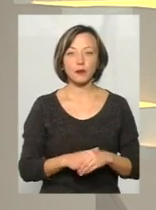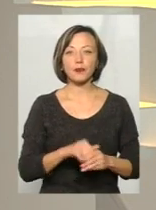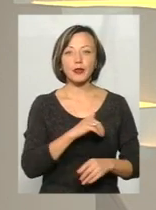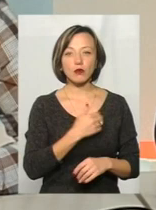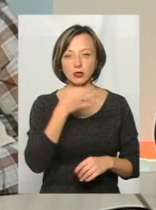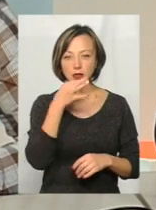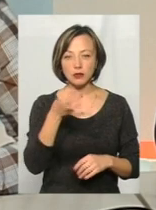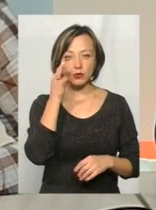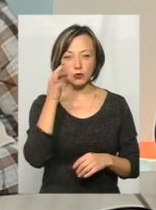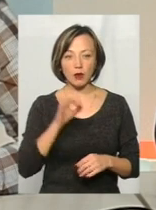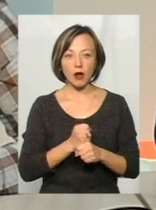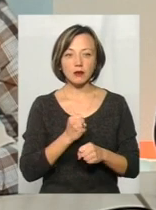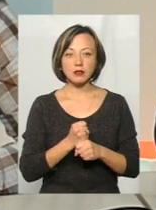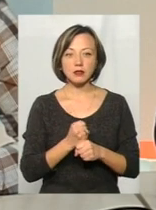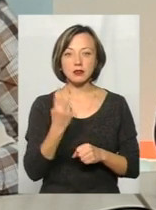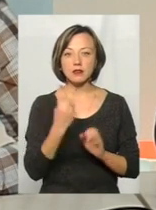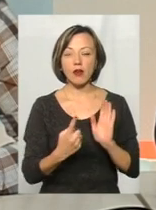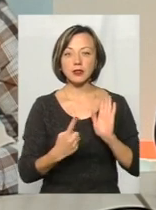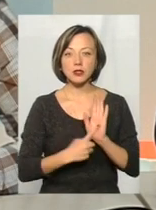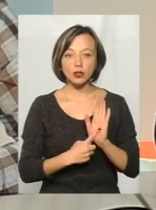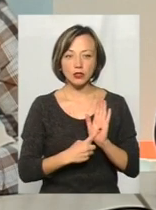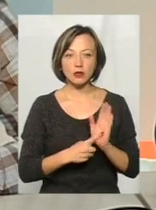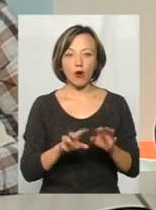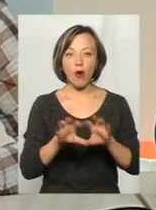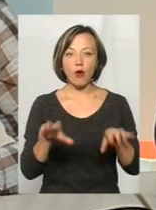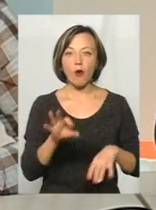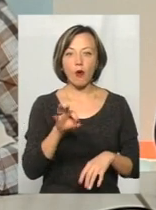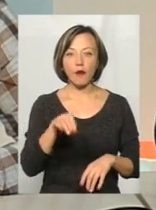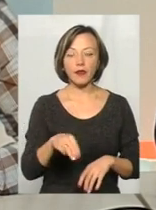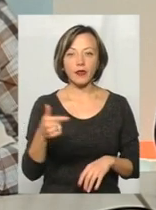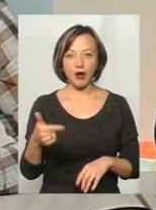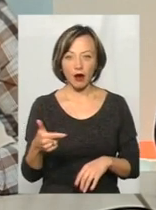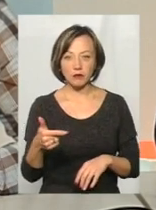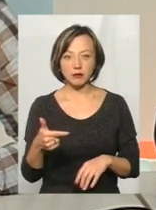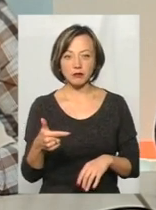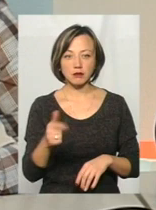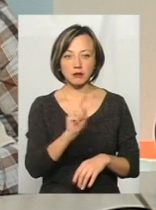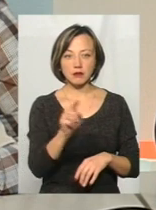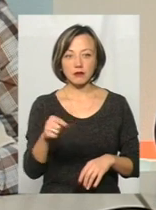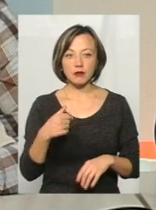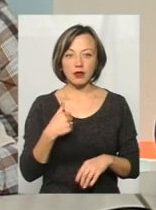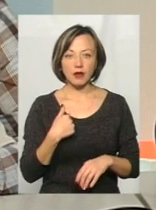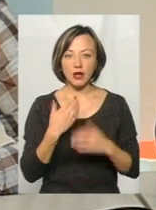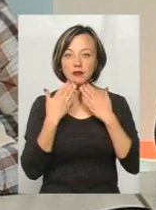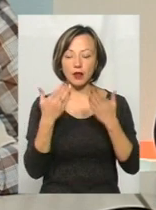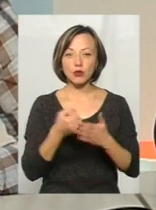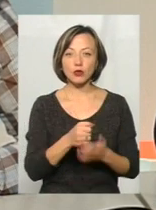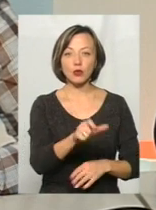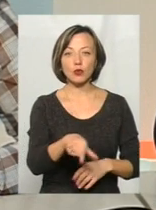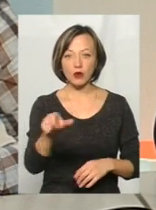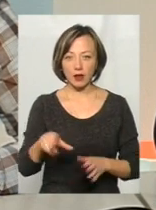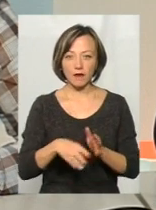хочу сказати з досвіду, я працюю з 26 головами ОТГ. Я правда, я звертаюся до виборців зараз.